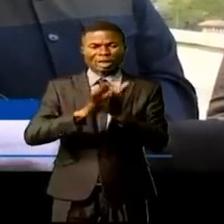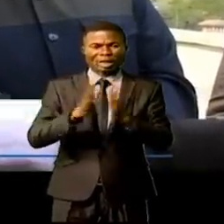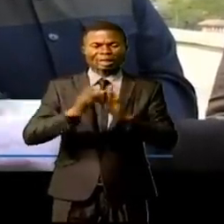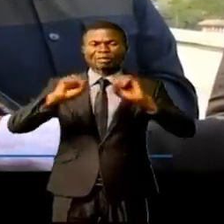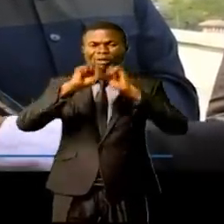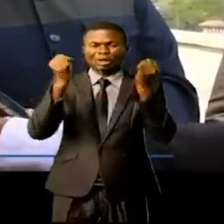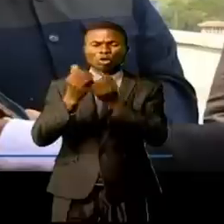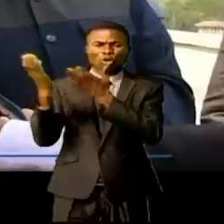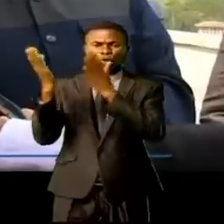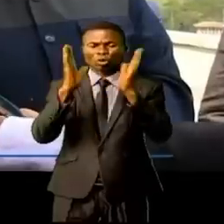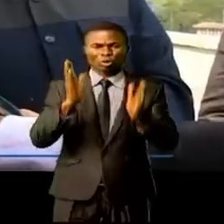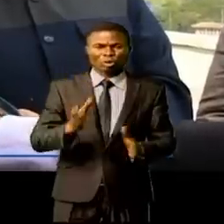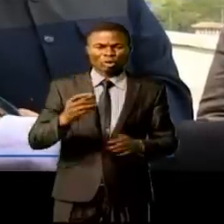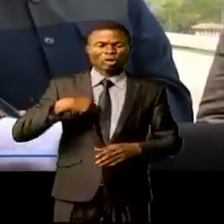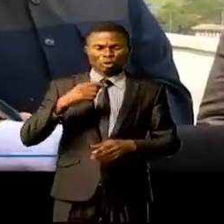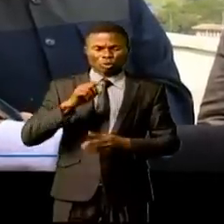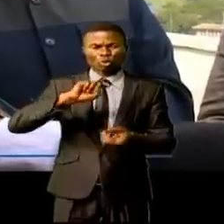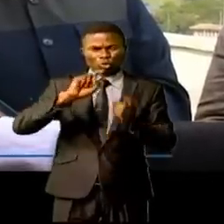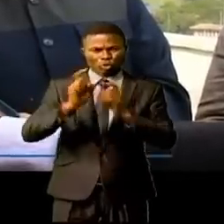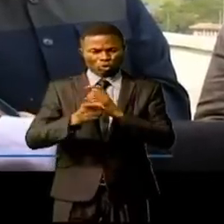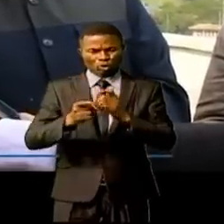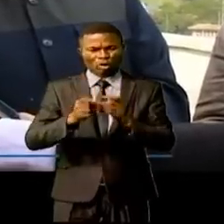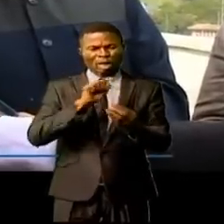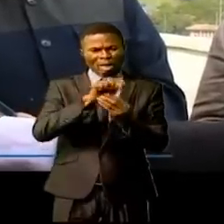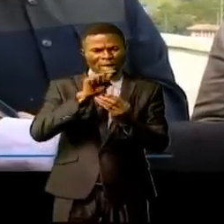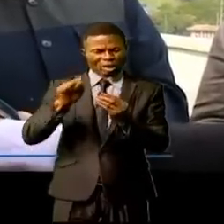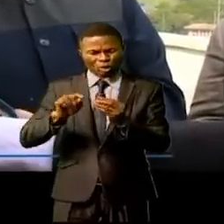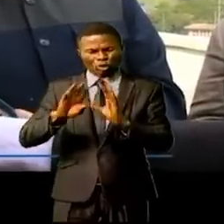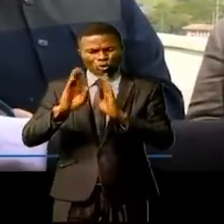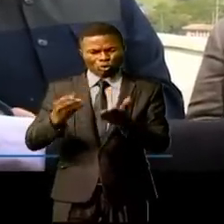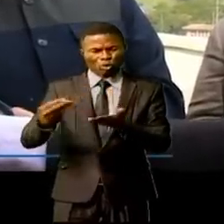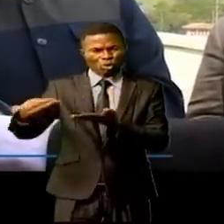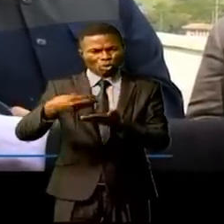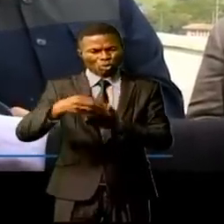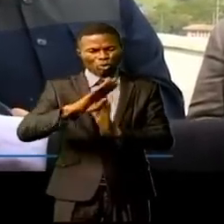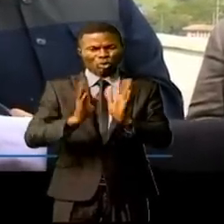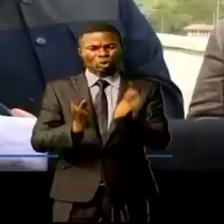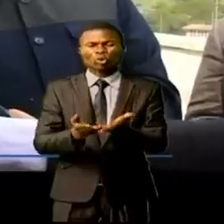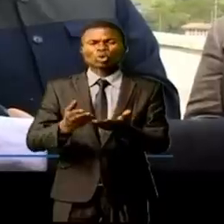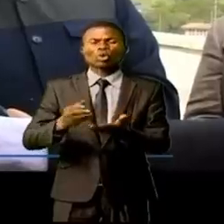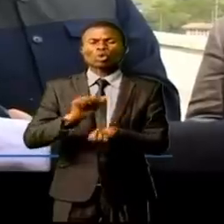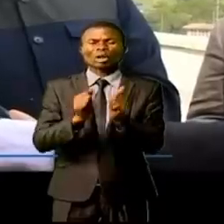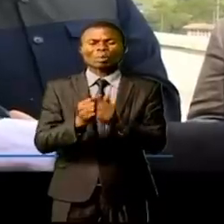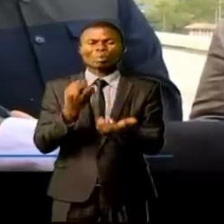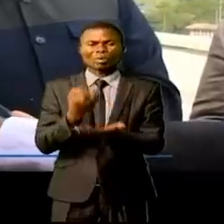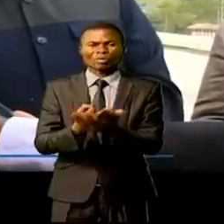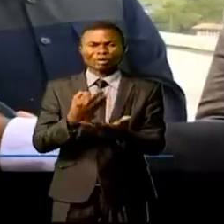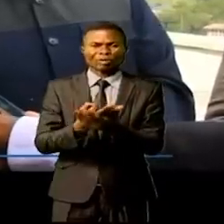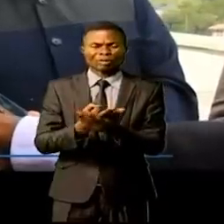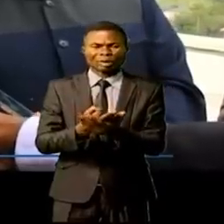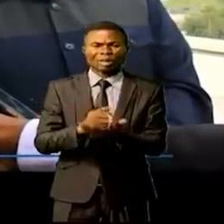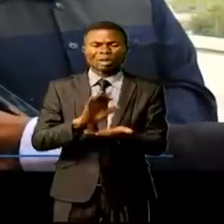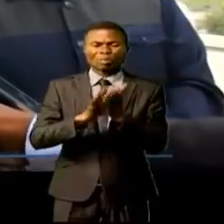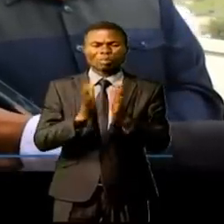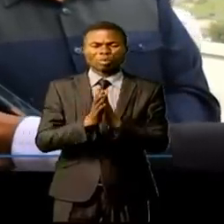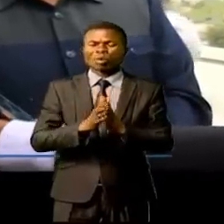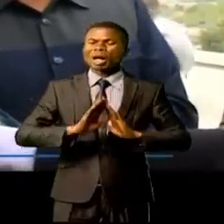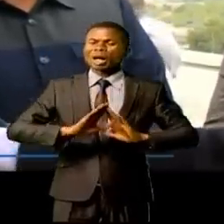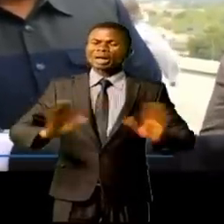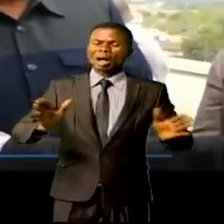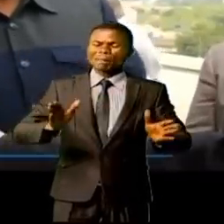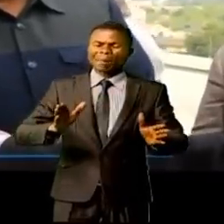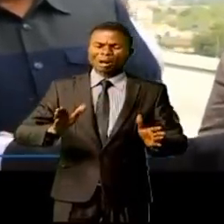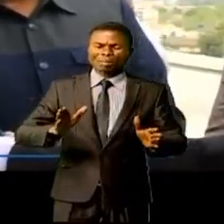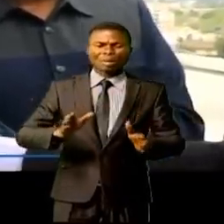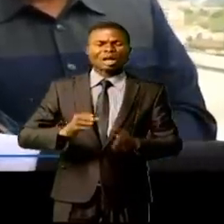nous devons assainir nos comptes, nous devons assainir nos états financiers pour être compétitifs, être bancables